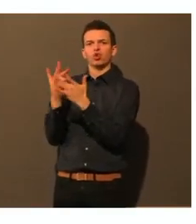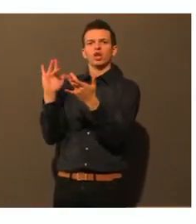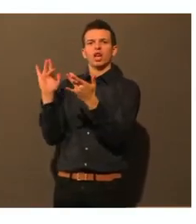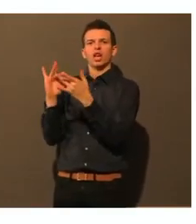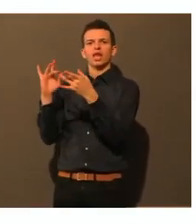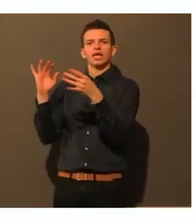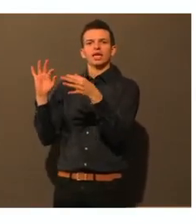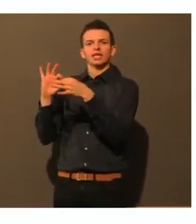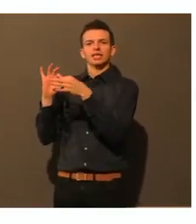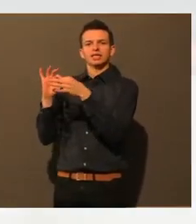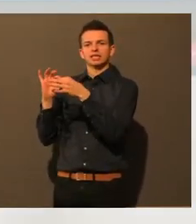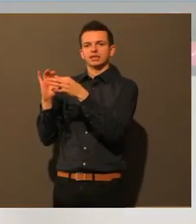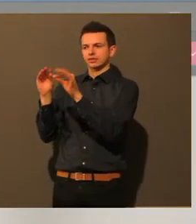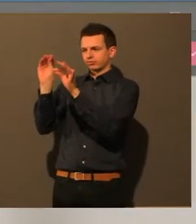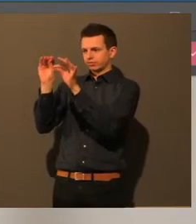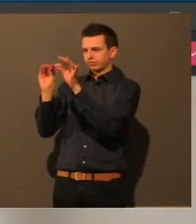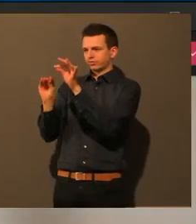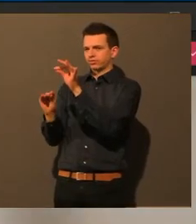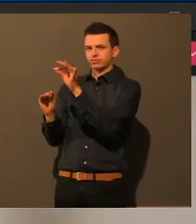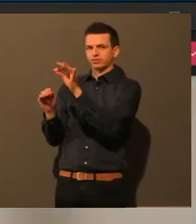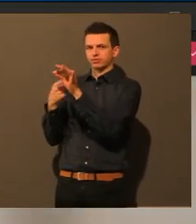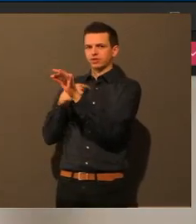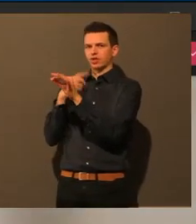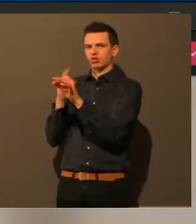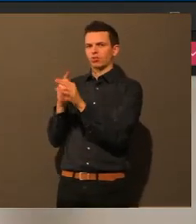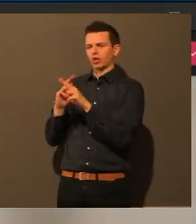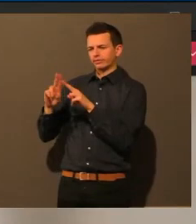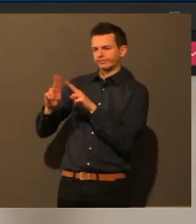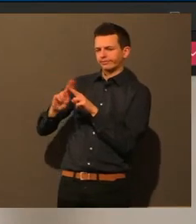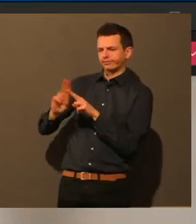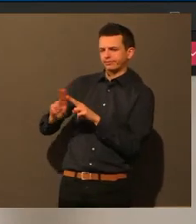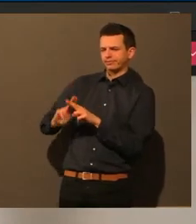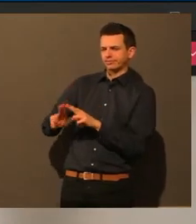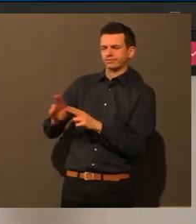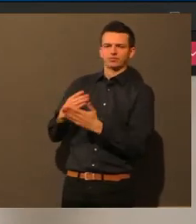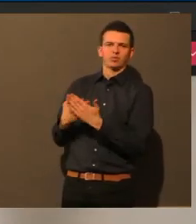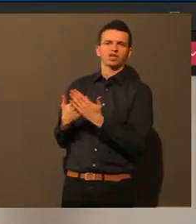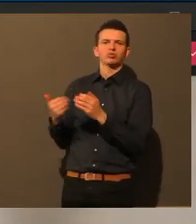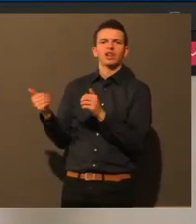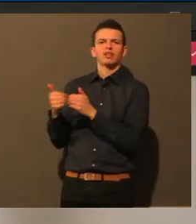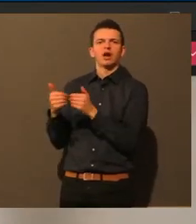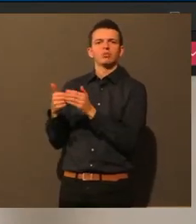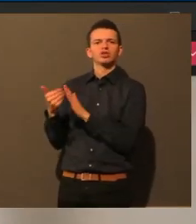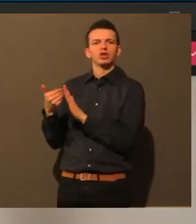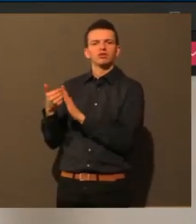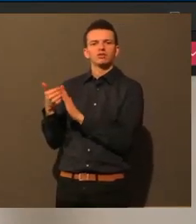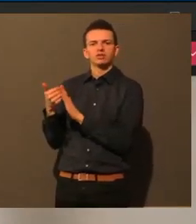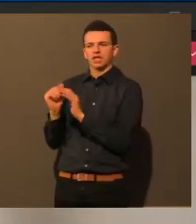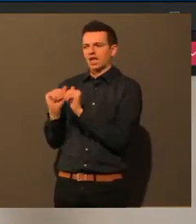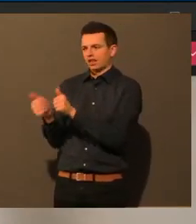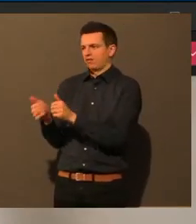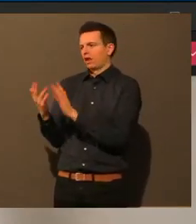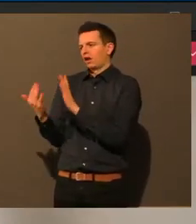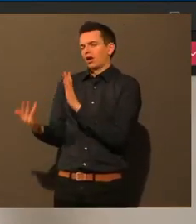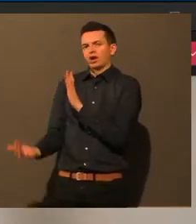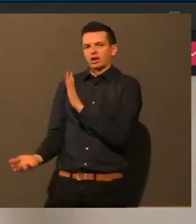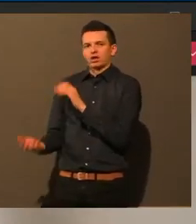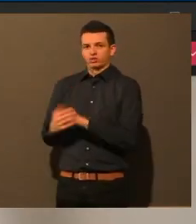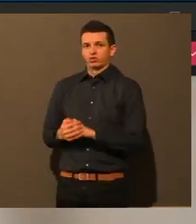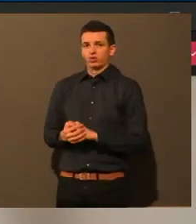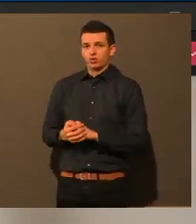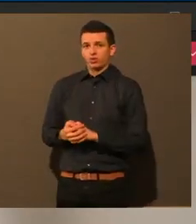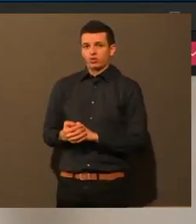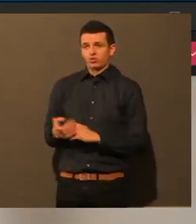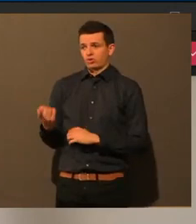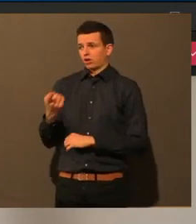Betriebe unterstützen, Nachbarschaftshilfe. Aber ich glaube, jeder kennt vielleicht noch irgendwas, was auch gut funktioniert hat, dass man da vielleicht noch mal jeder das auch nach außen trägt.